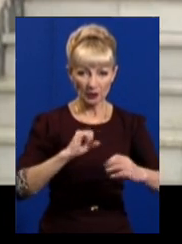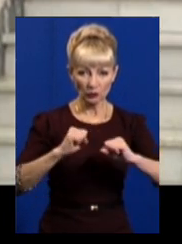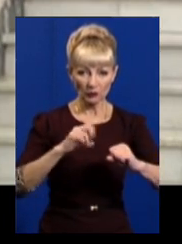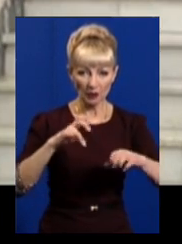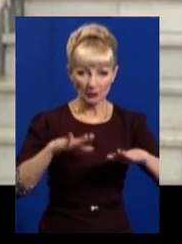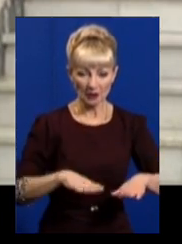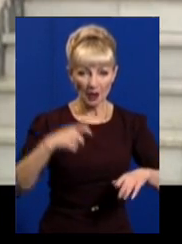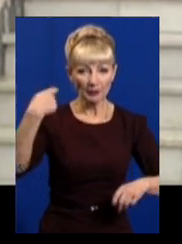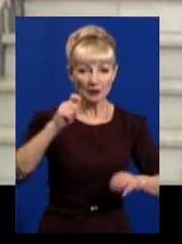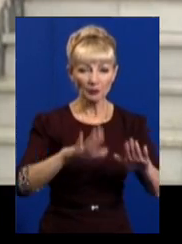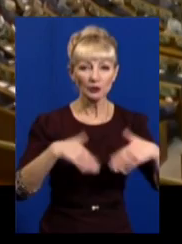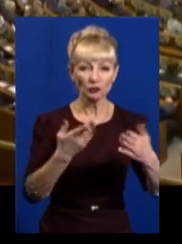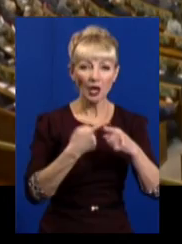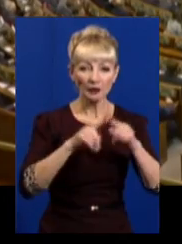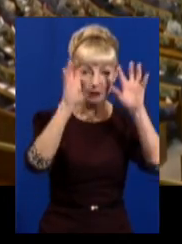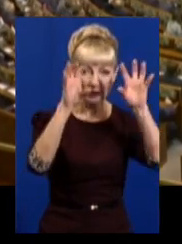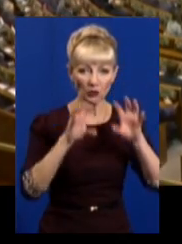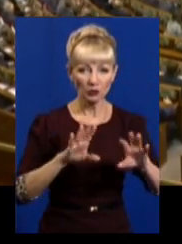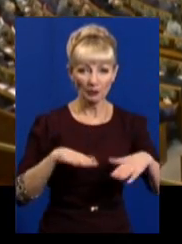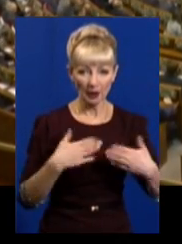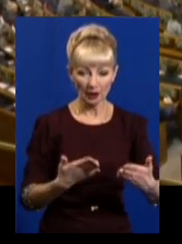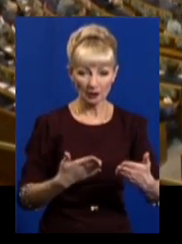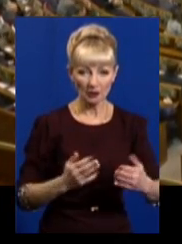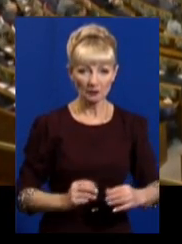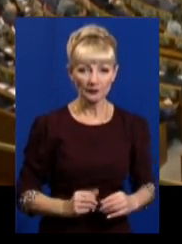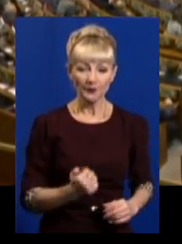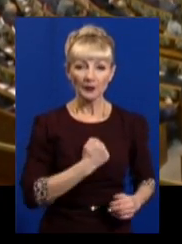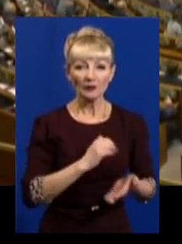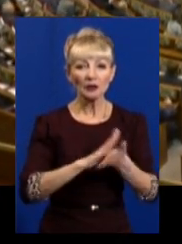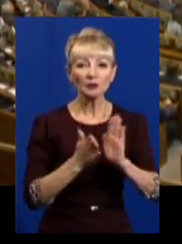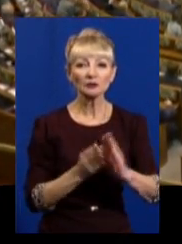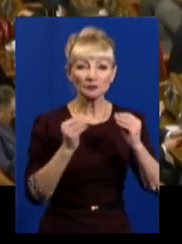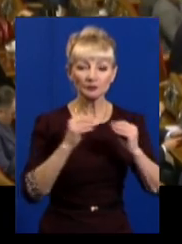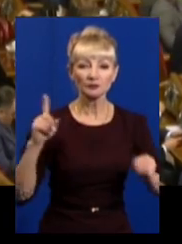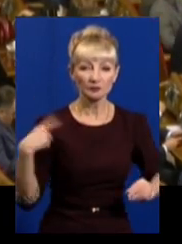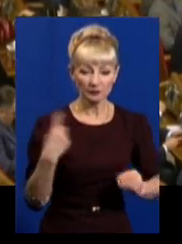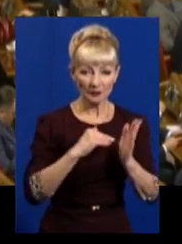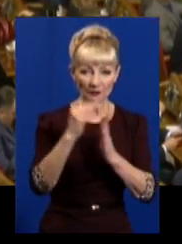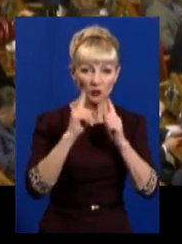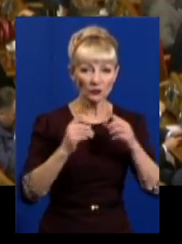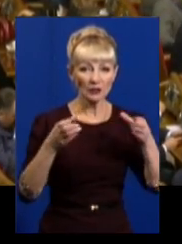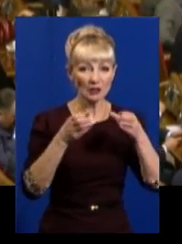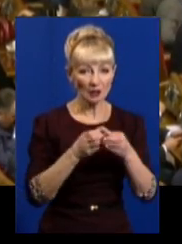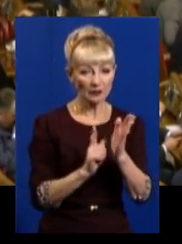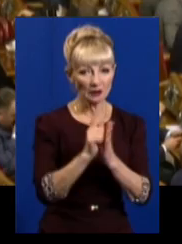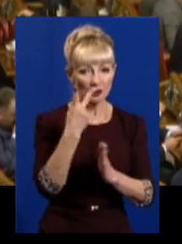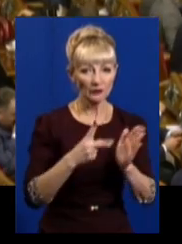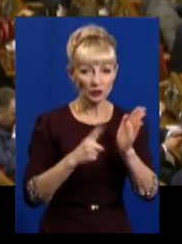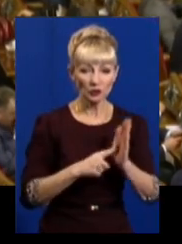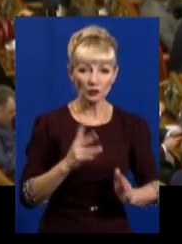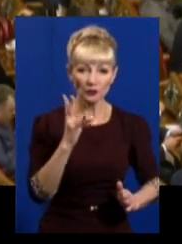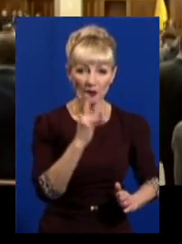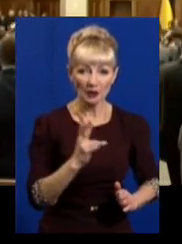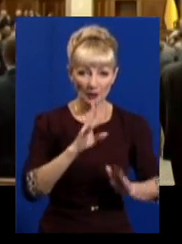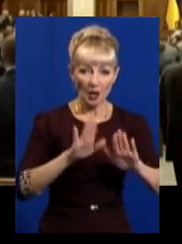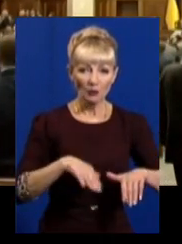запропоновано цей законопроект. Воєнний стан у десяти областях Верховна Рада запровадила 26 листопада